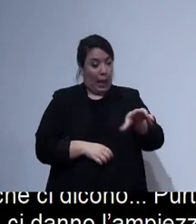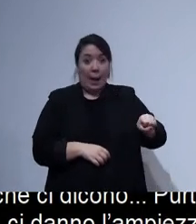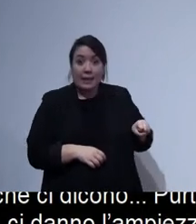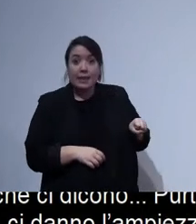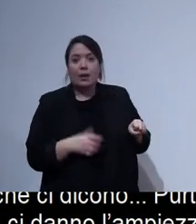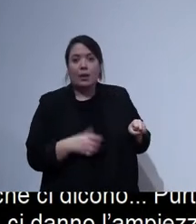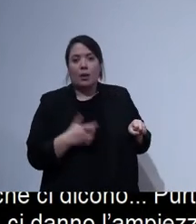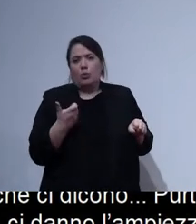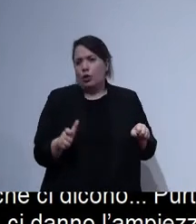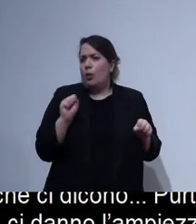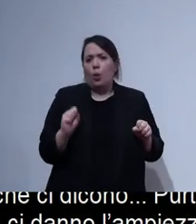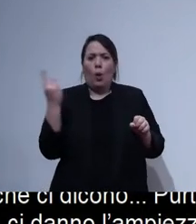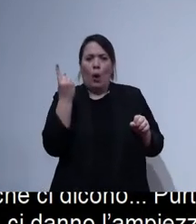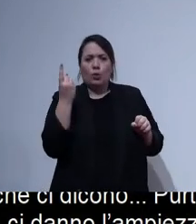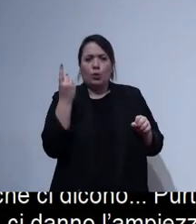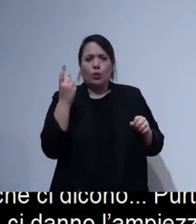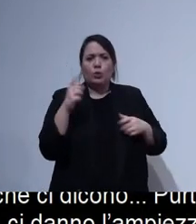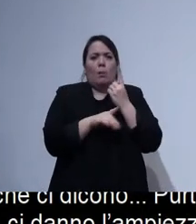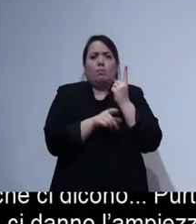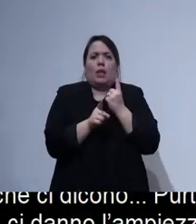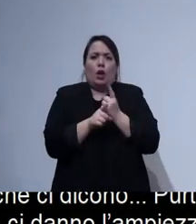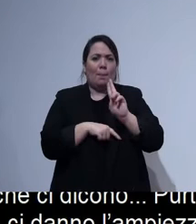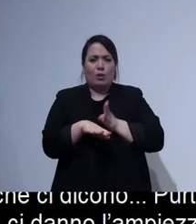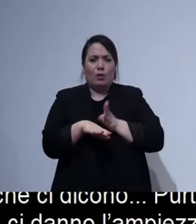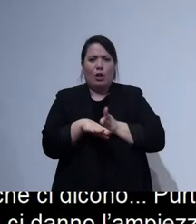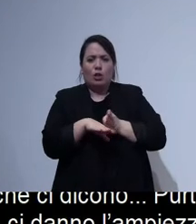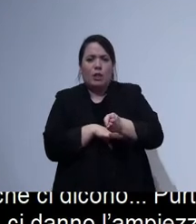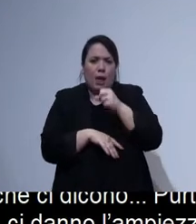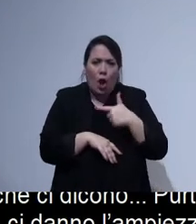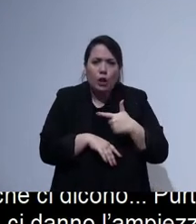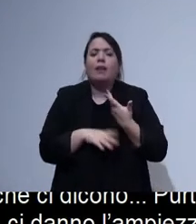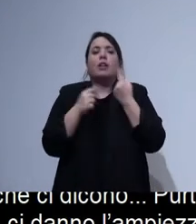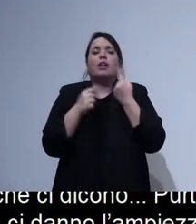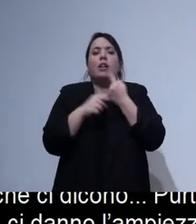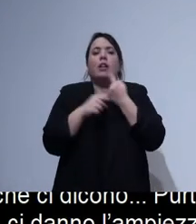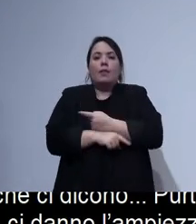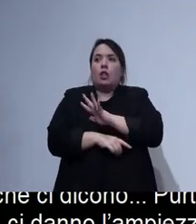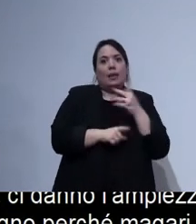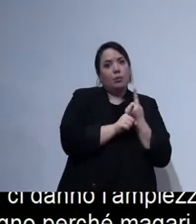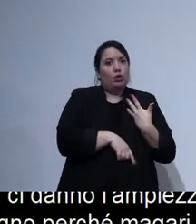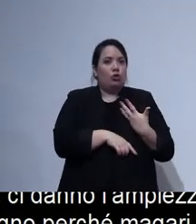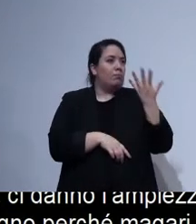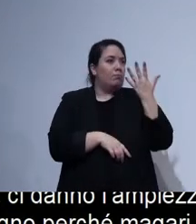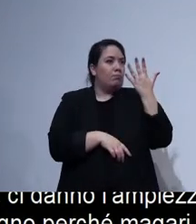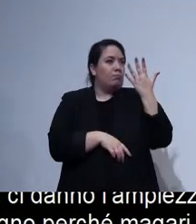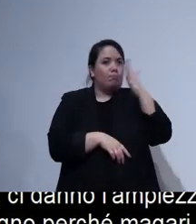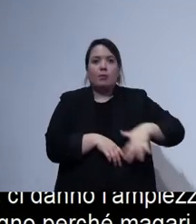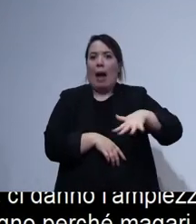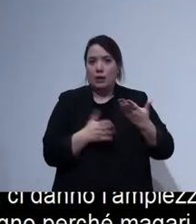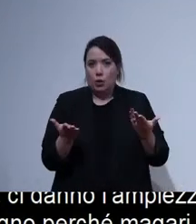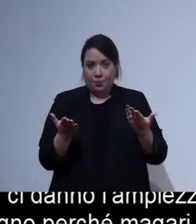altre necessità. Quindi questo è stato il primo grosso cambiamento. All'inizio abbiamo anche esagerato, ce ne erano tipo